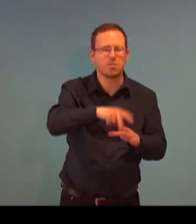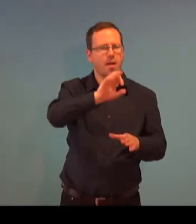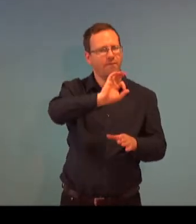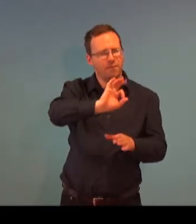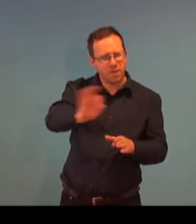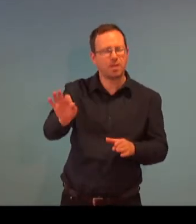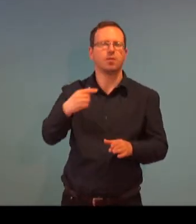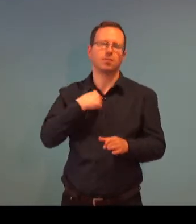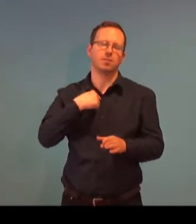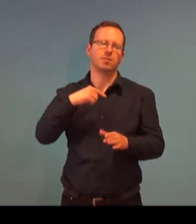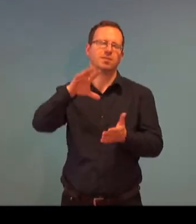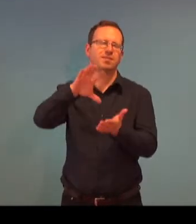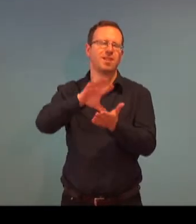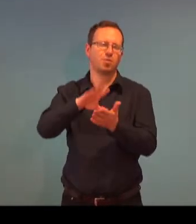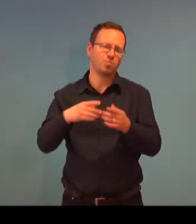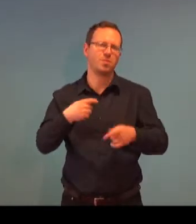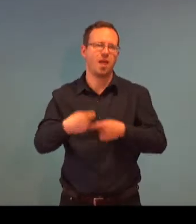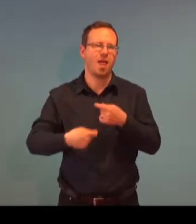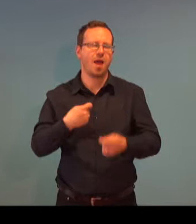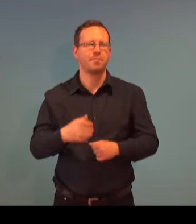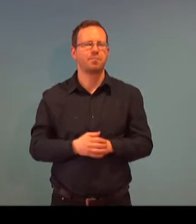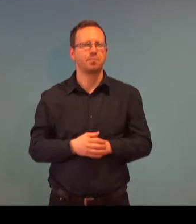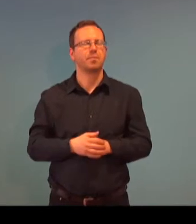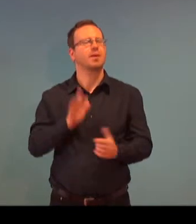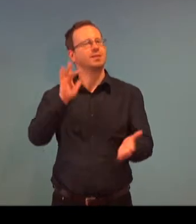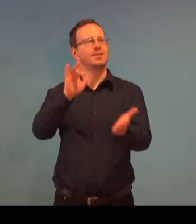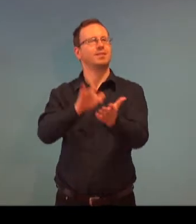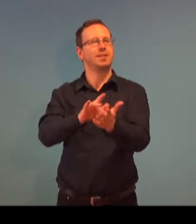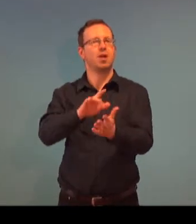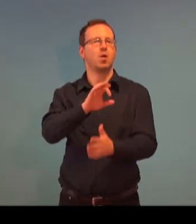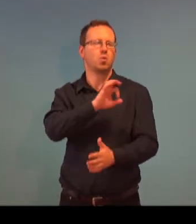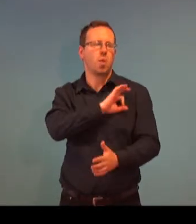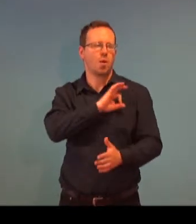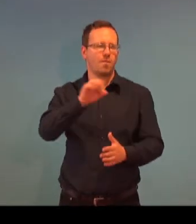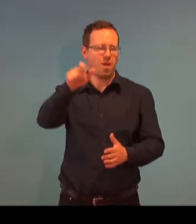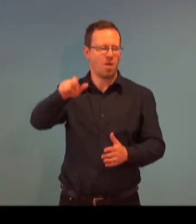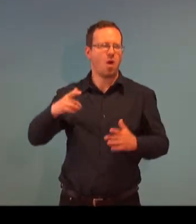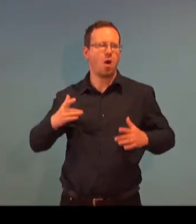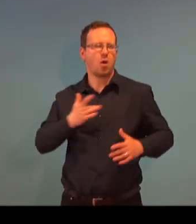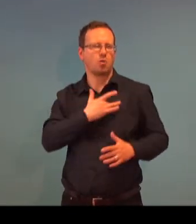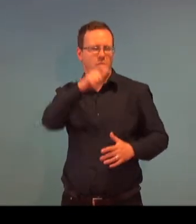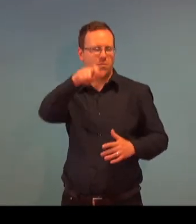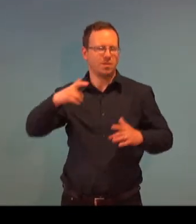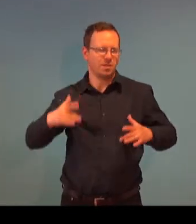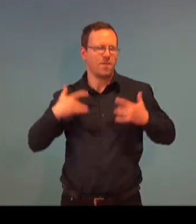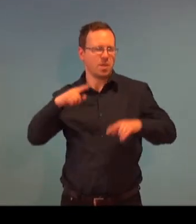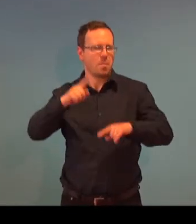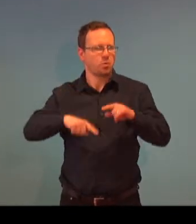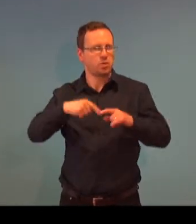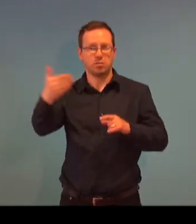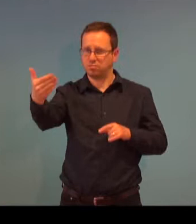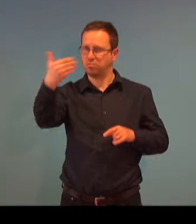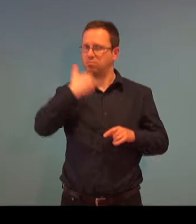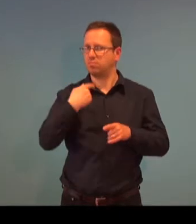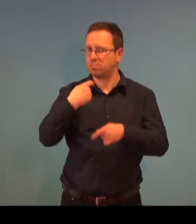ubytování a další služby, které jsou spojené s tím, aby kolegové se k nám do práce